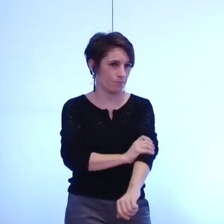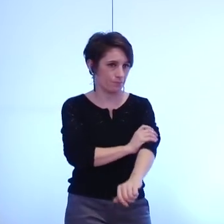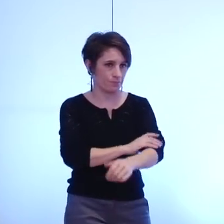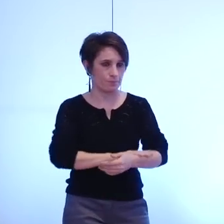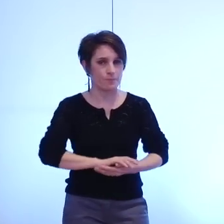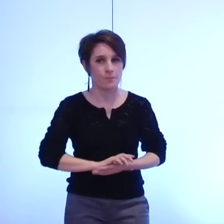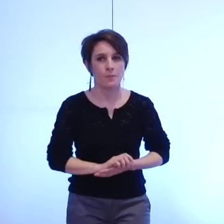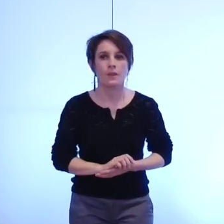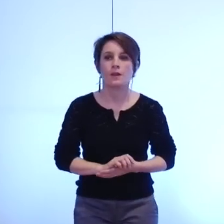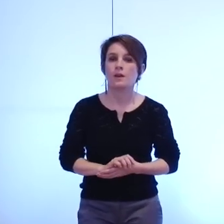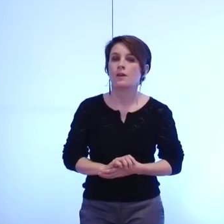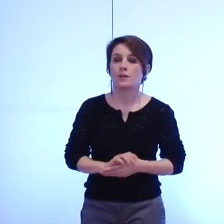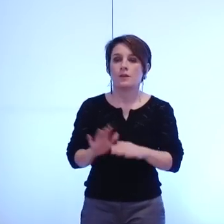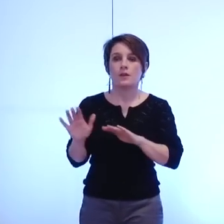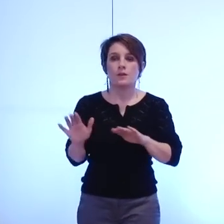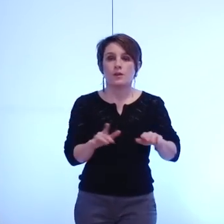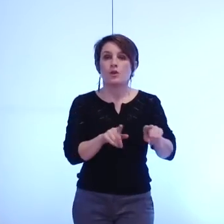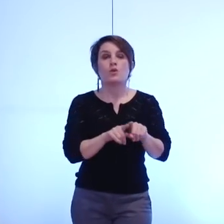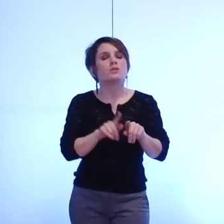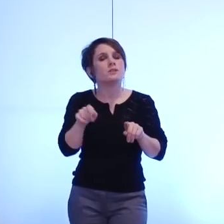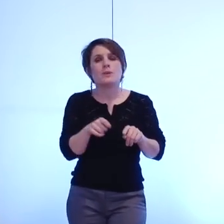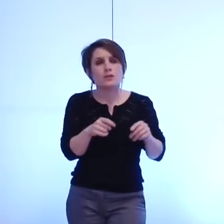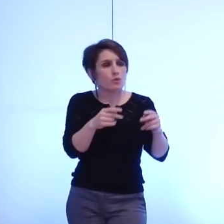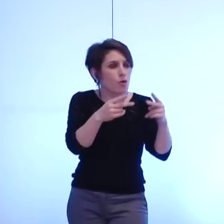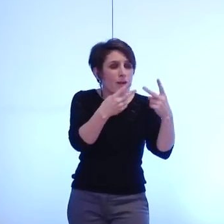il n pas question non plus de voir disparaître les communes